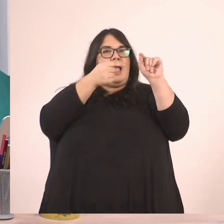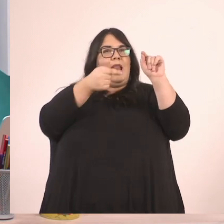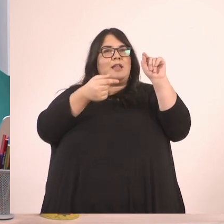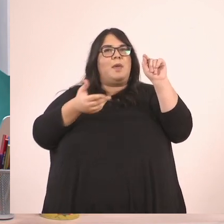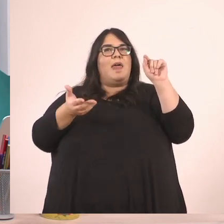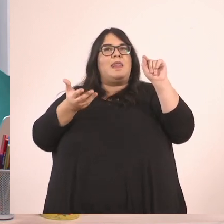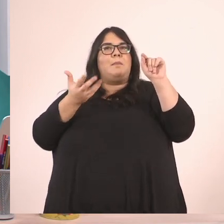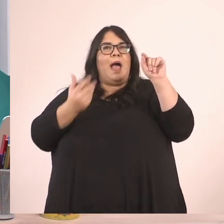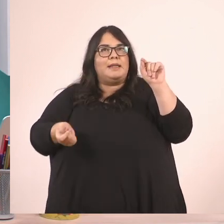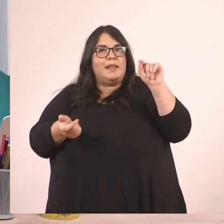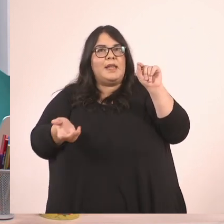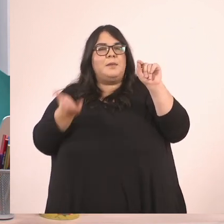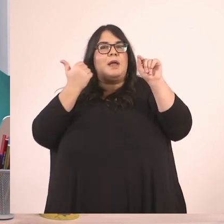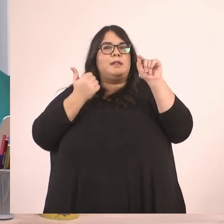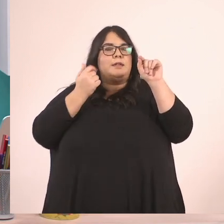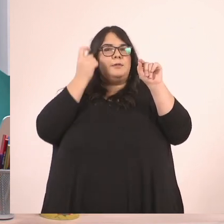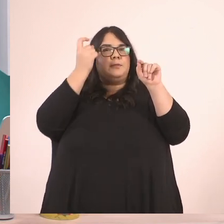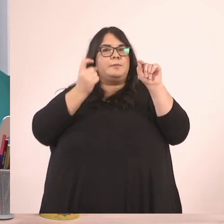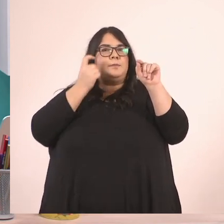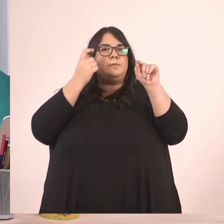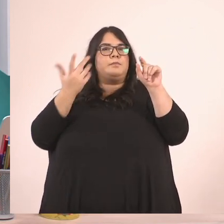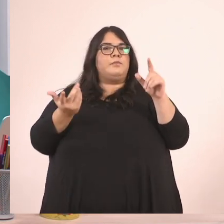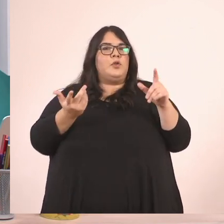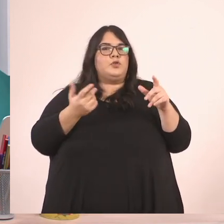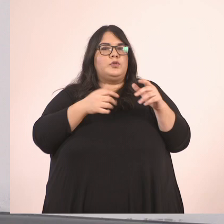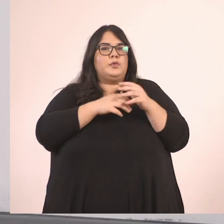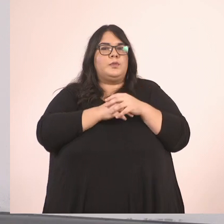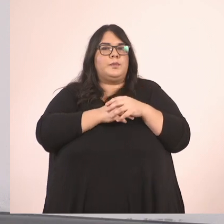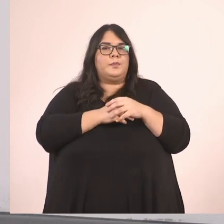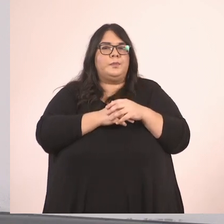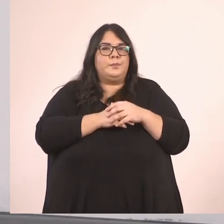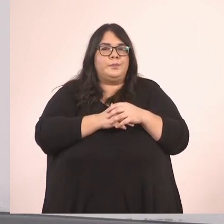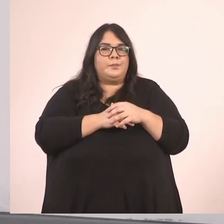κλάσματα 1 τρίτο και 2 τρίτα.